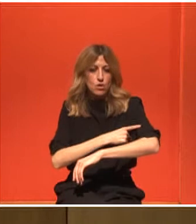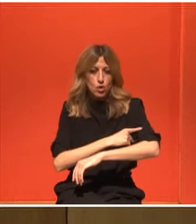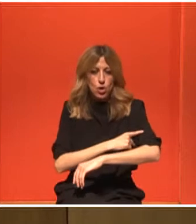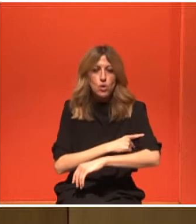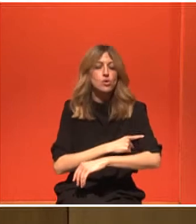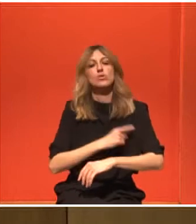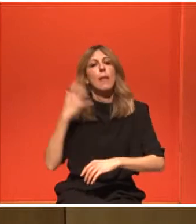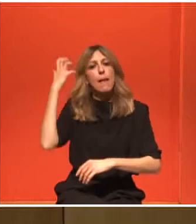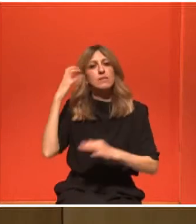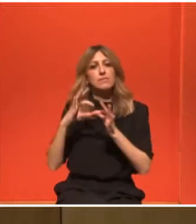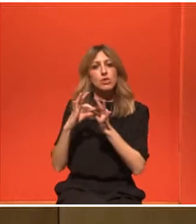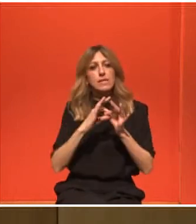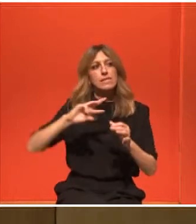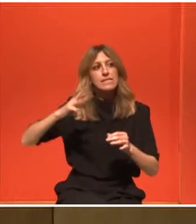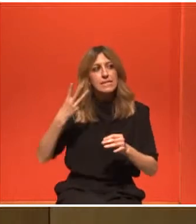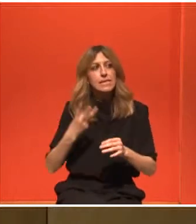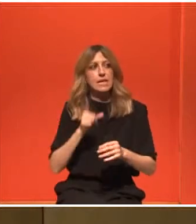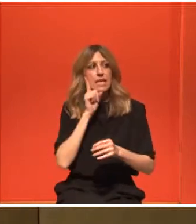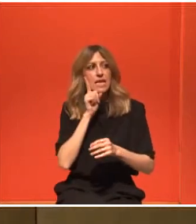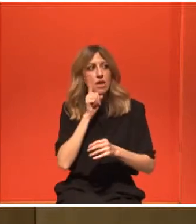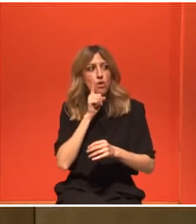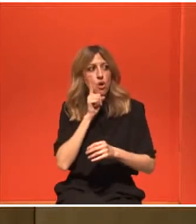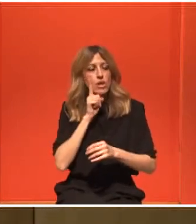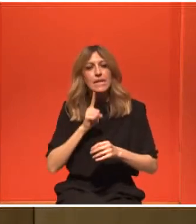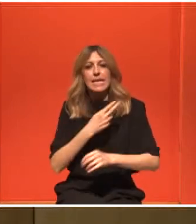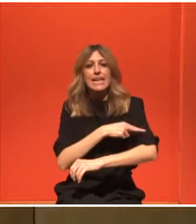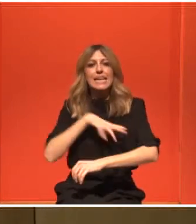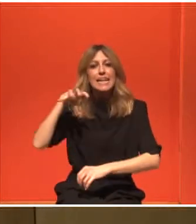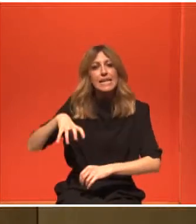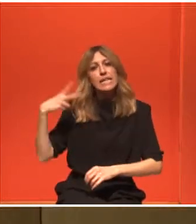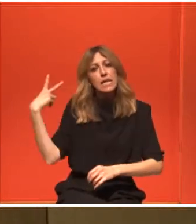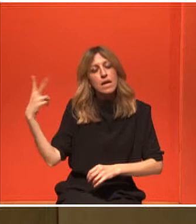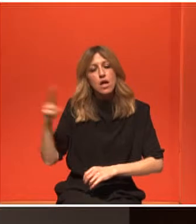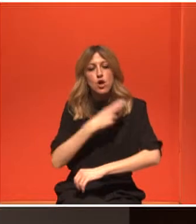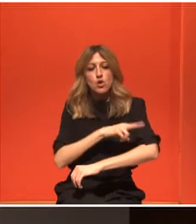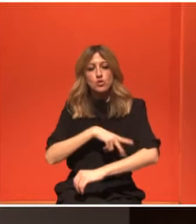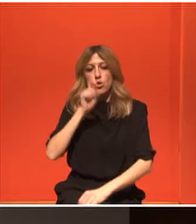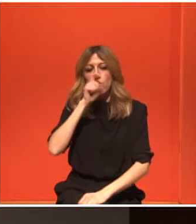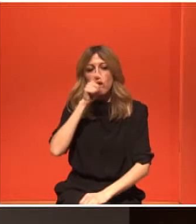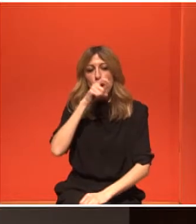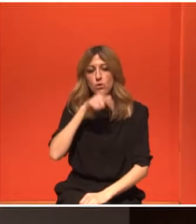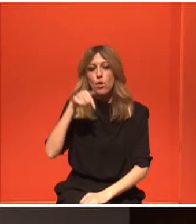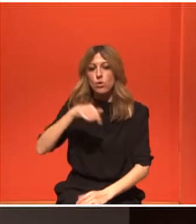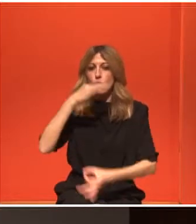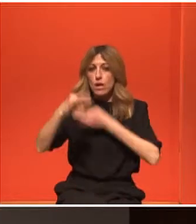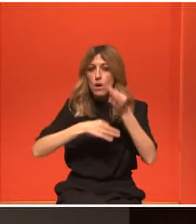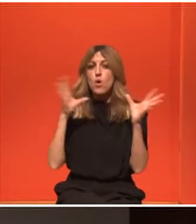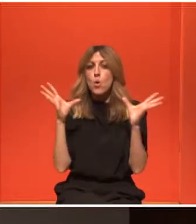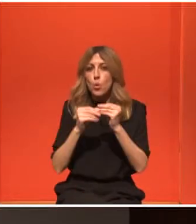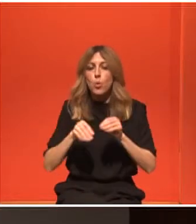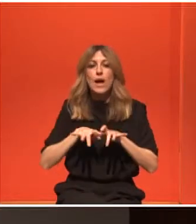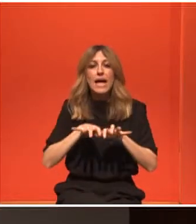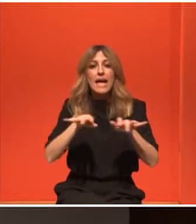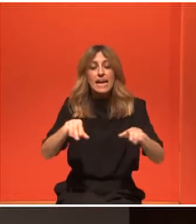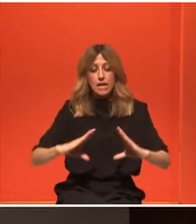γυναικολογική κλινική του Αττικού Νοσοκομείου. Και θα μας μιλήσει για έναν άλλο συχνό καρκίνο, το γυναικολογικό καρκίνο των οθικών. Και πώς